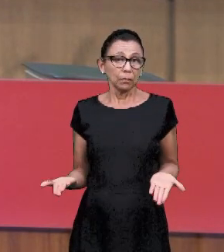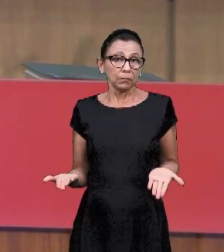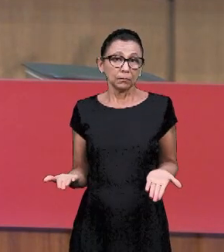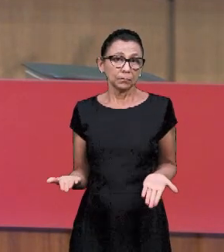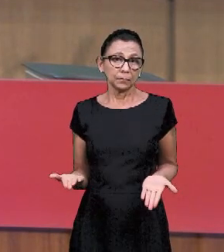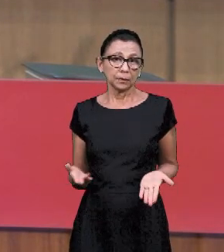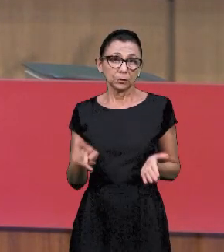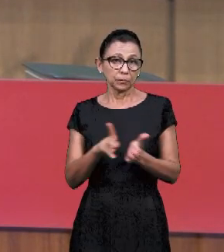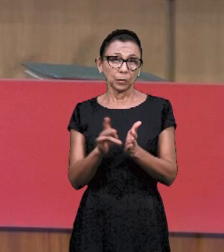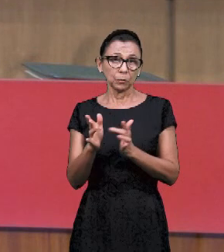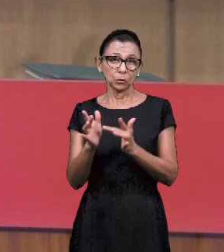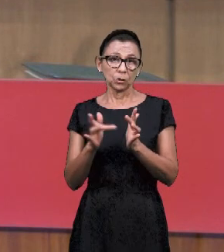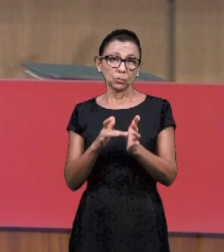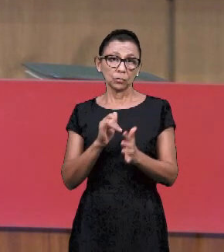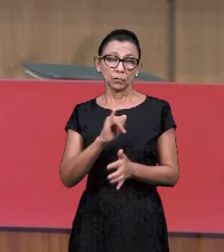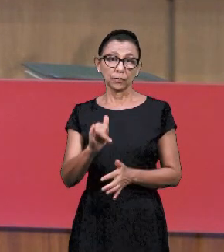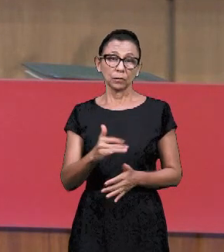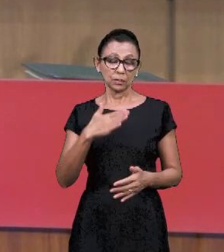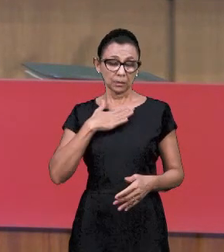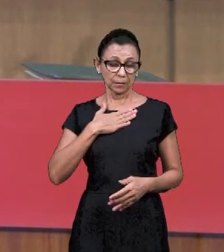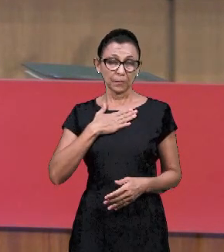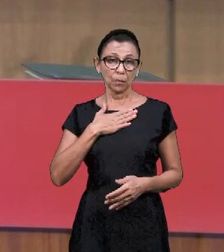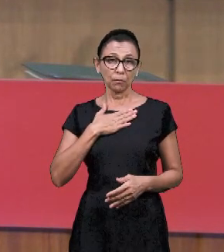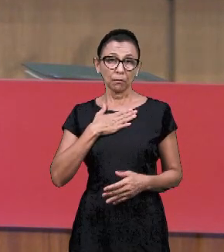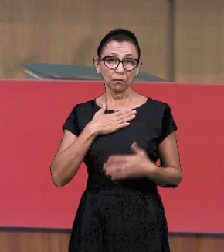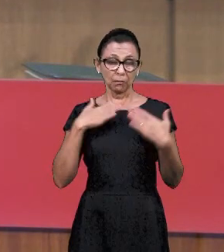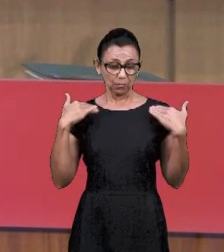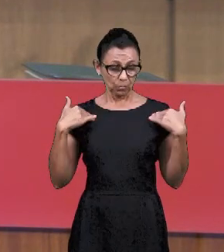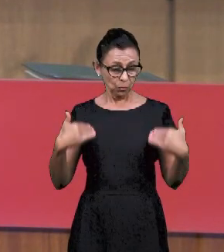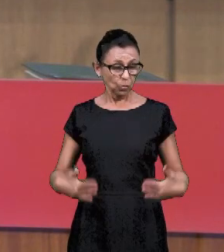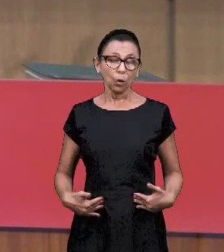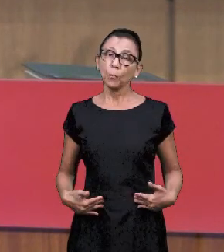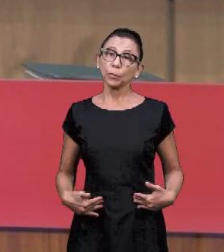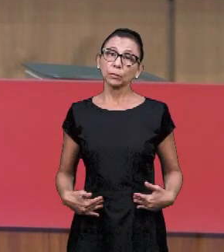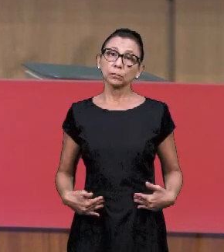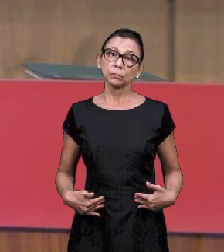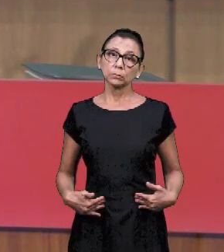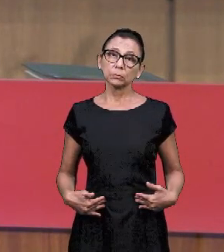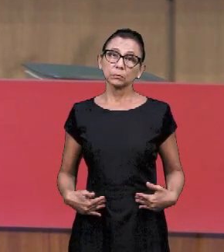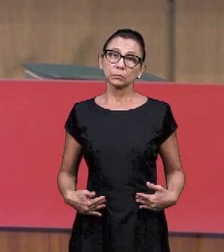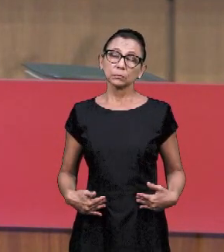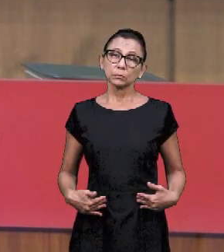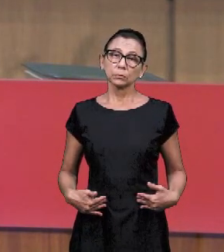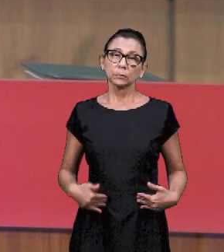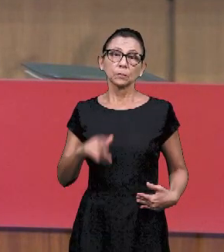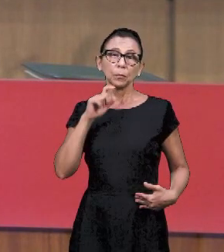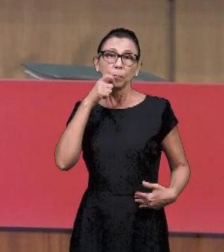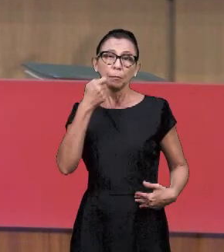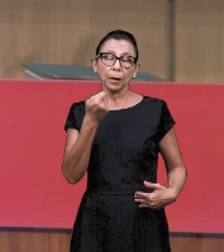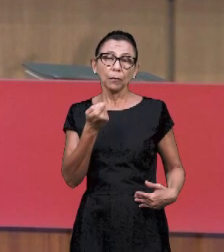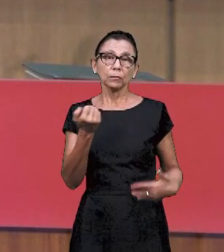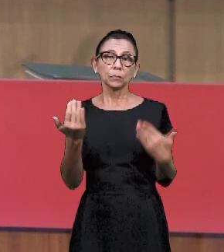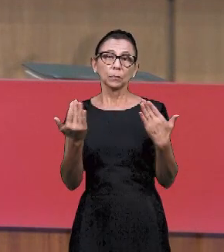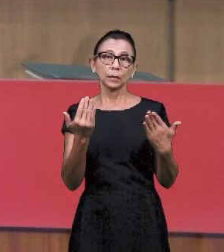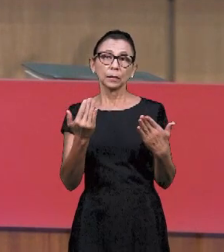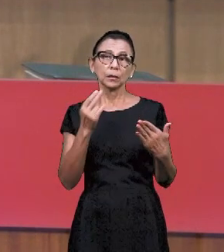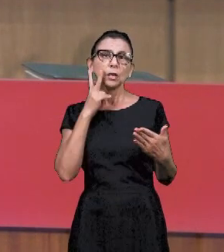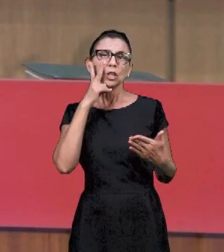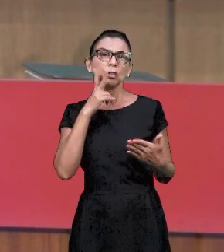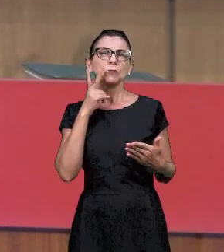Хлеб – прообраз чего? Хлеб – Иисус сам сказал, это тело мое. Это прообраз тела.